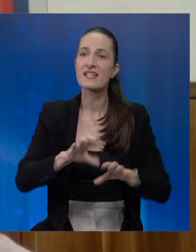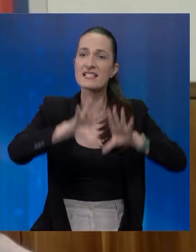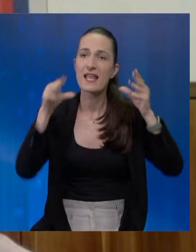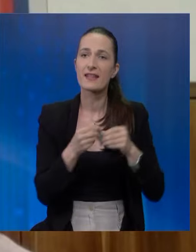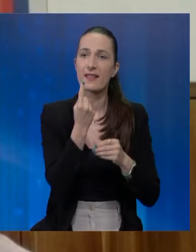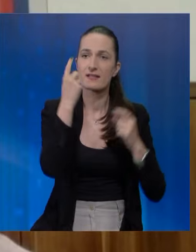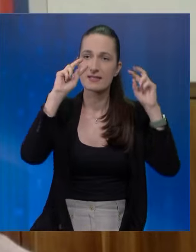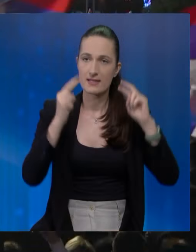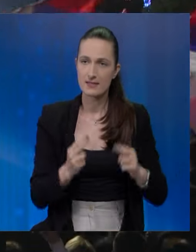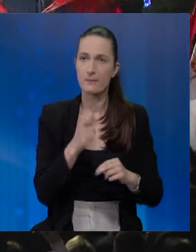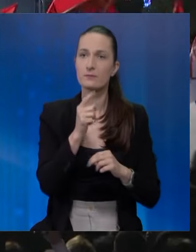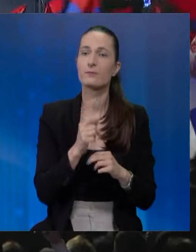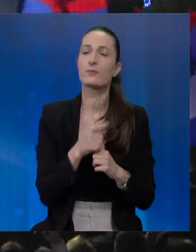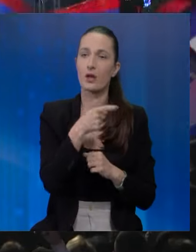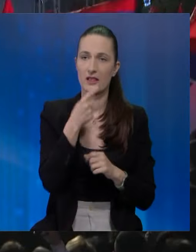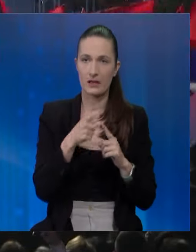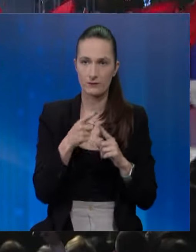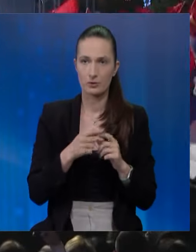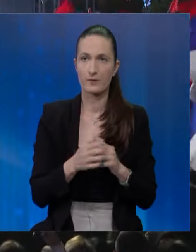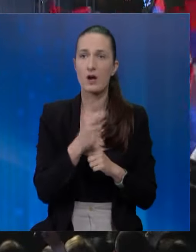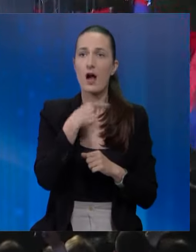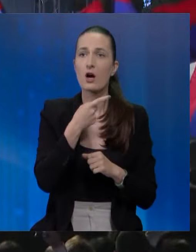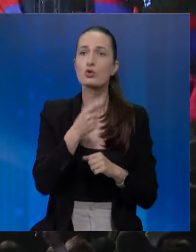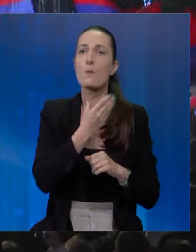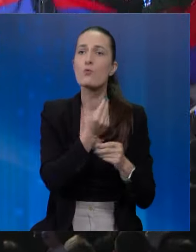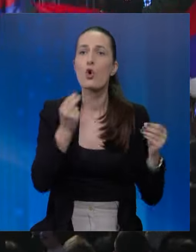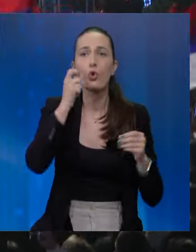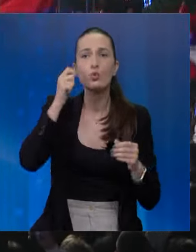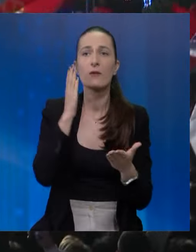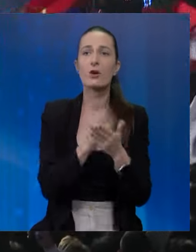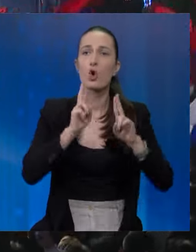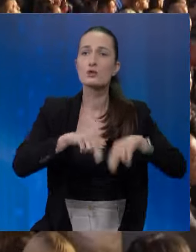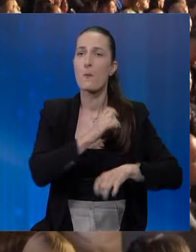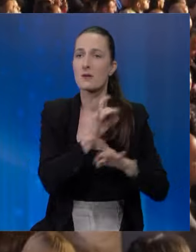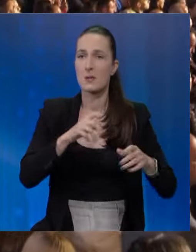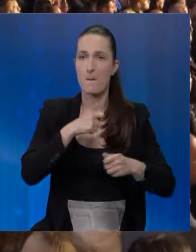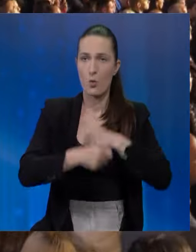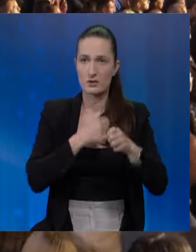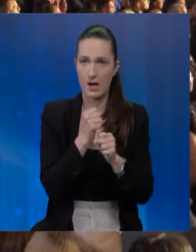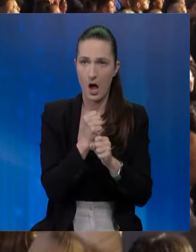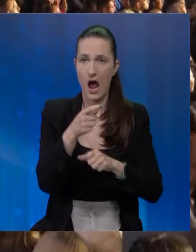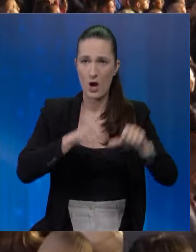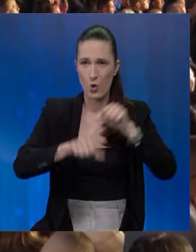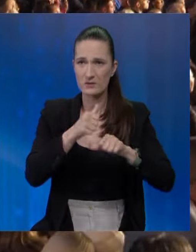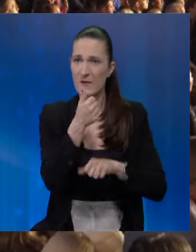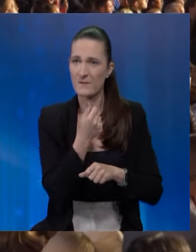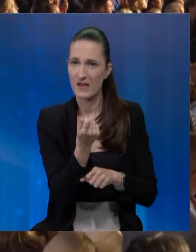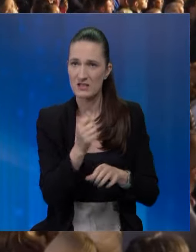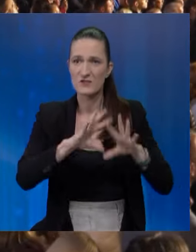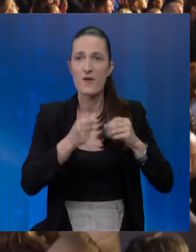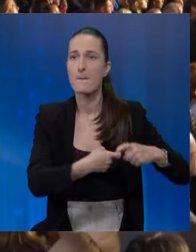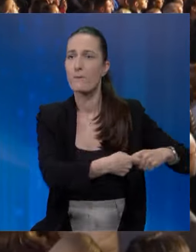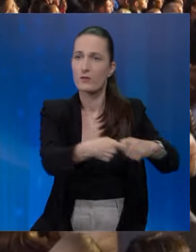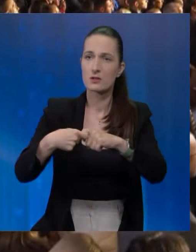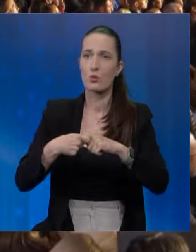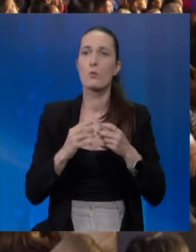pitanje cijeli jedan sistem. Trivićeva kaže da je mnogo ljudi već ostalo bez posla, a u ekonomiji i financijama sve je